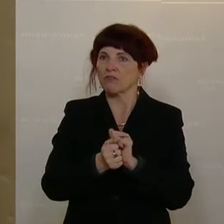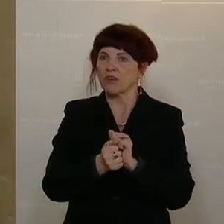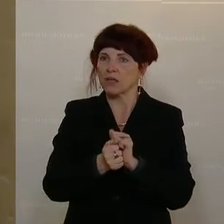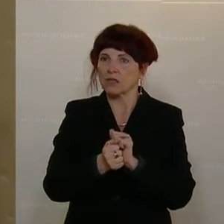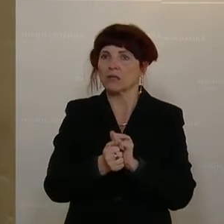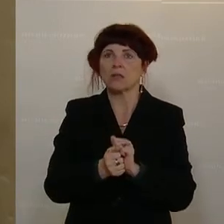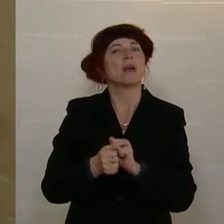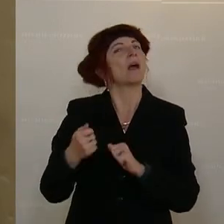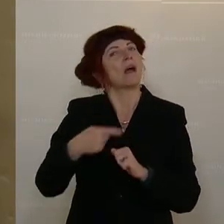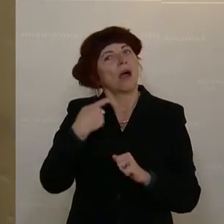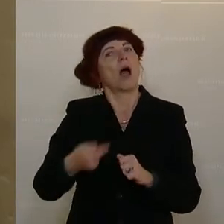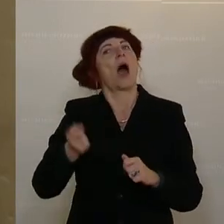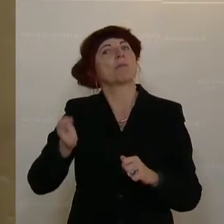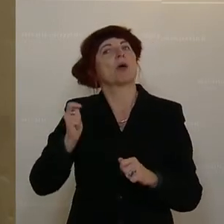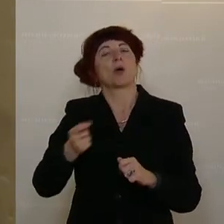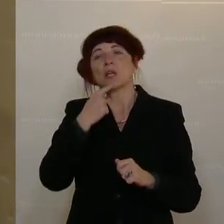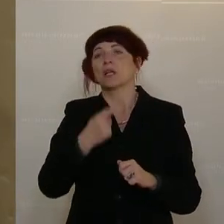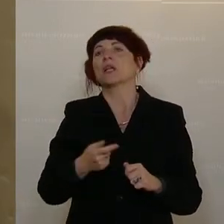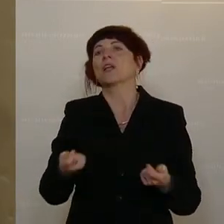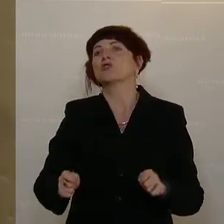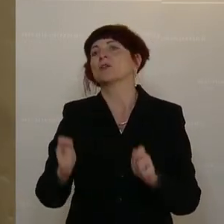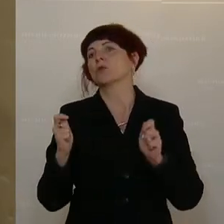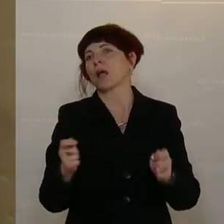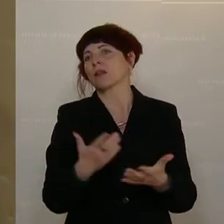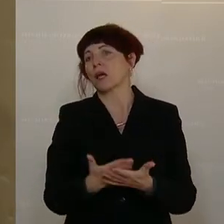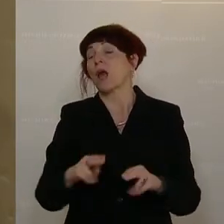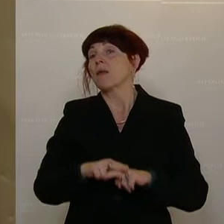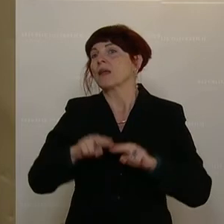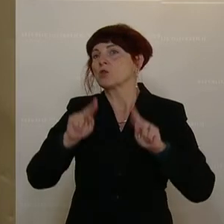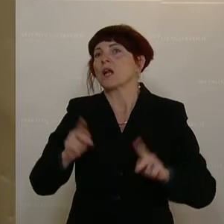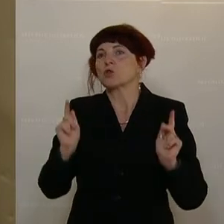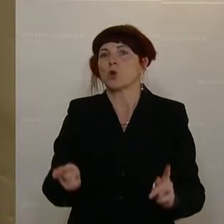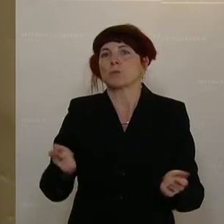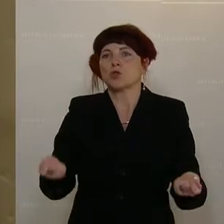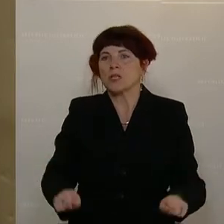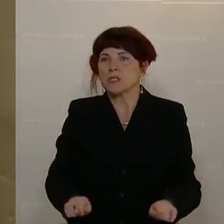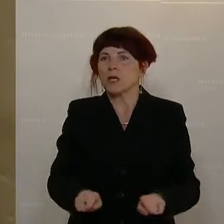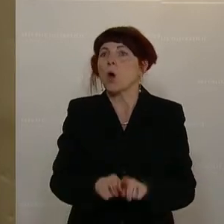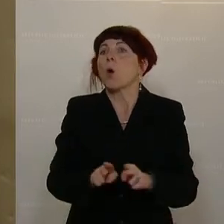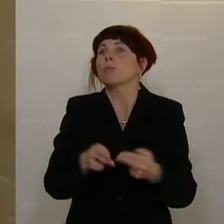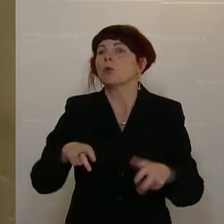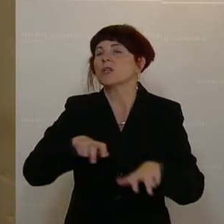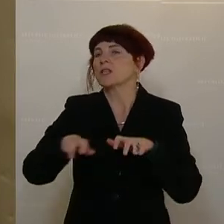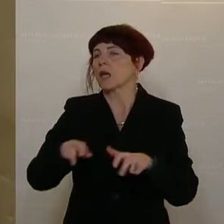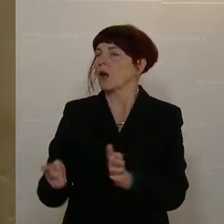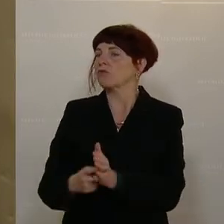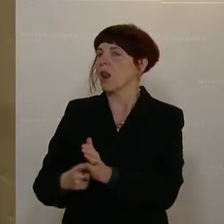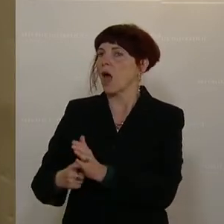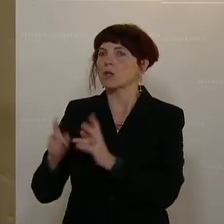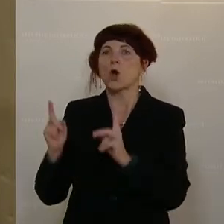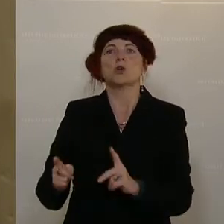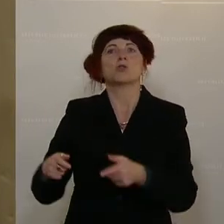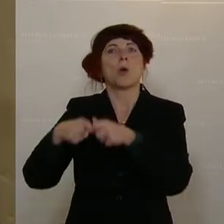Die unterfertigten Abgeordneten stellen daher einen nachfolgenden Entschließungsantrag. Der Nationalrat wolle beschließen, die Bundesregierung wird aufgefordert, umgehend ein